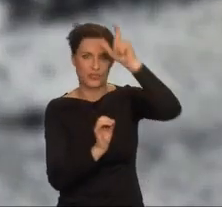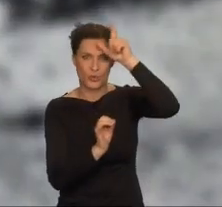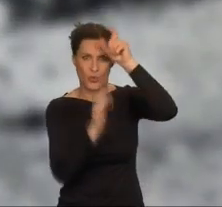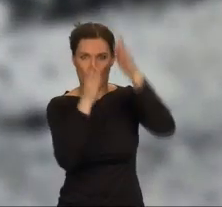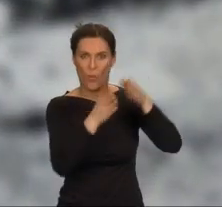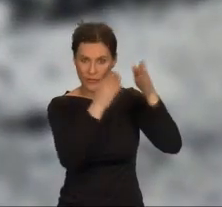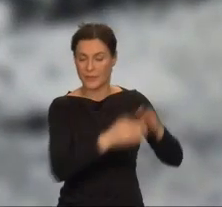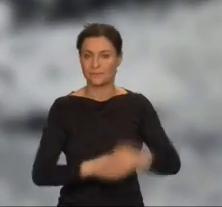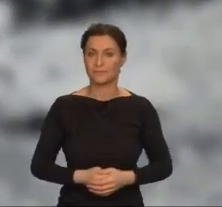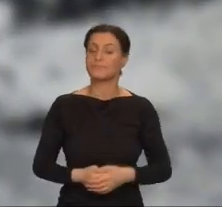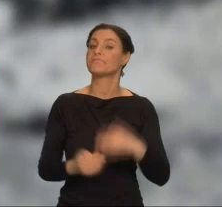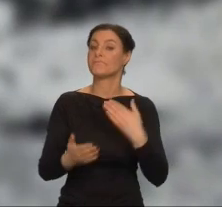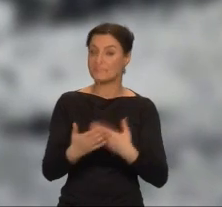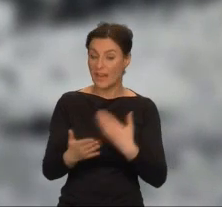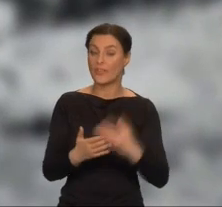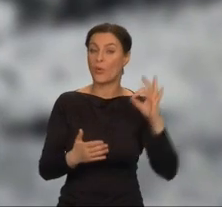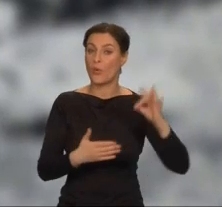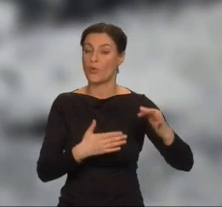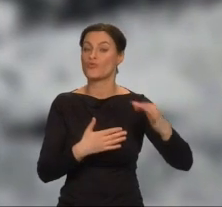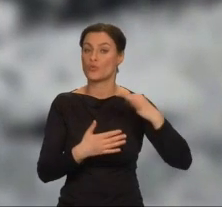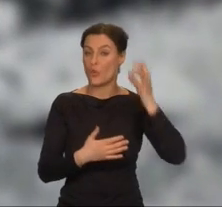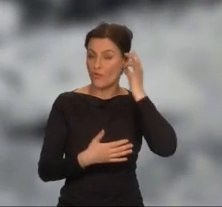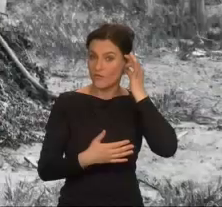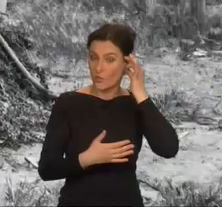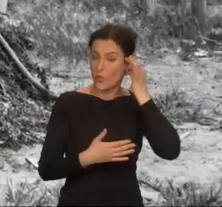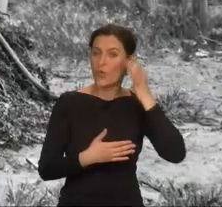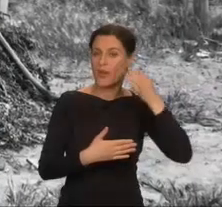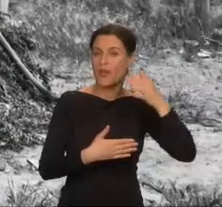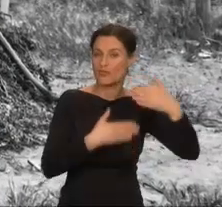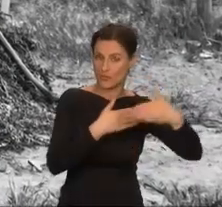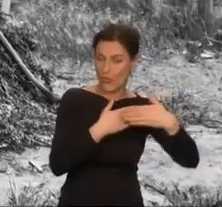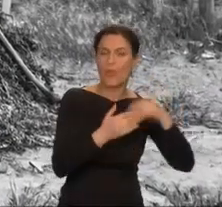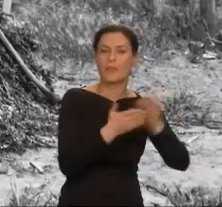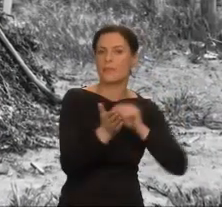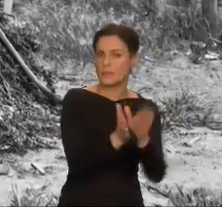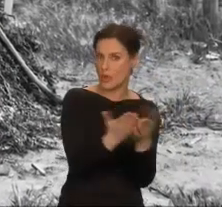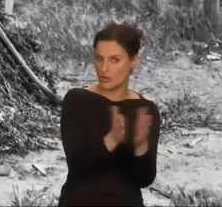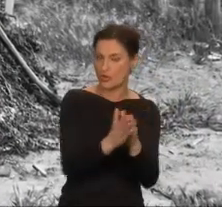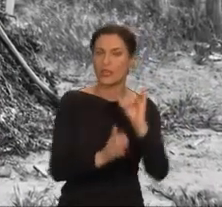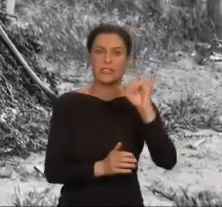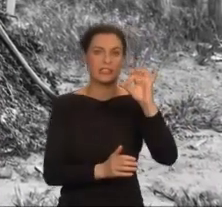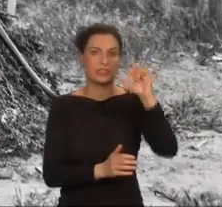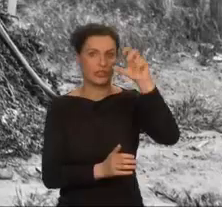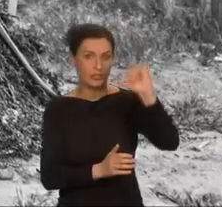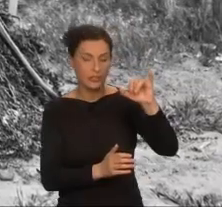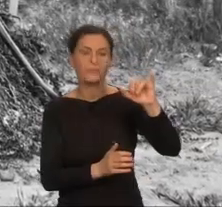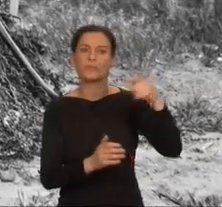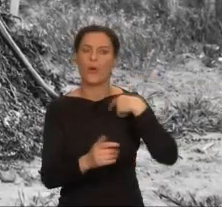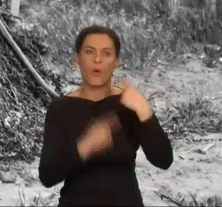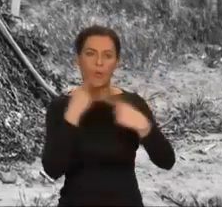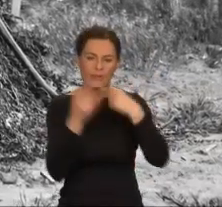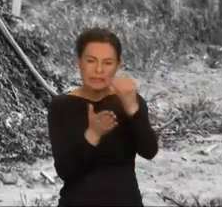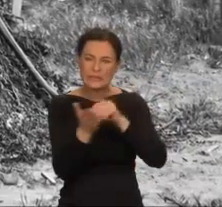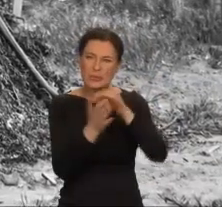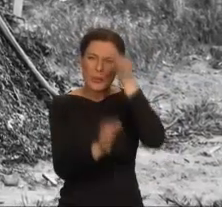Książka matki, wielu ludziom, łącznie ze mną, otworzyła oczy na potworną historię podboju Kalifornii przez białego